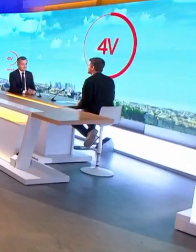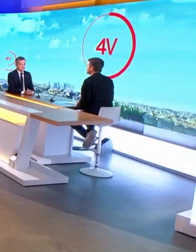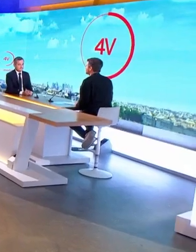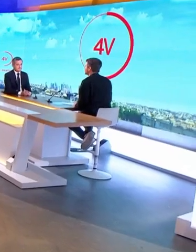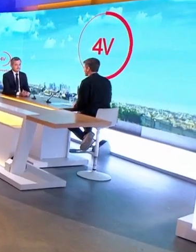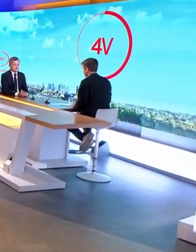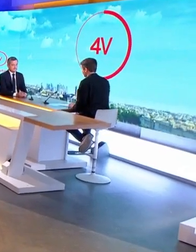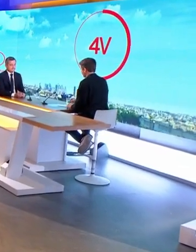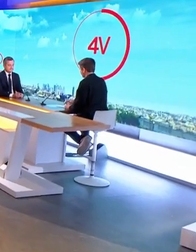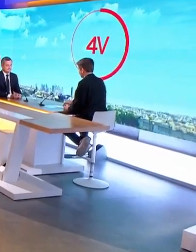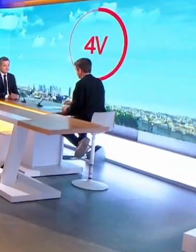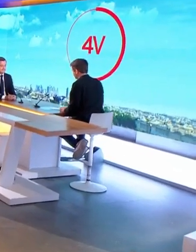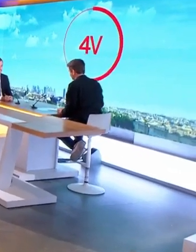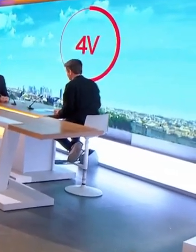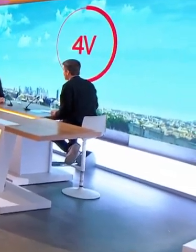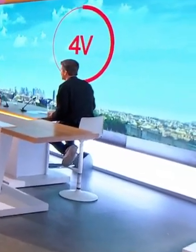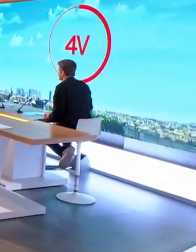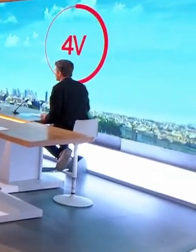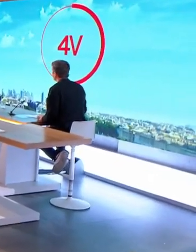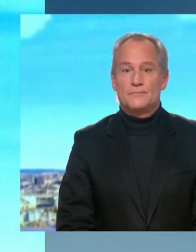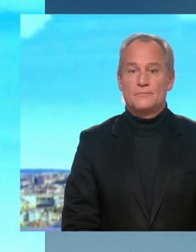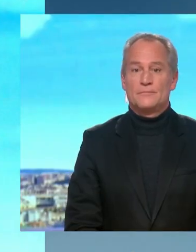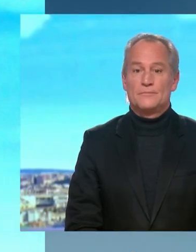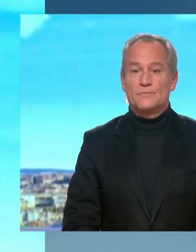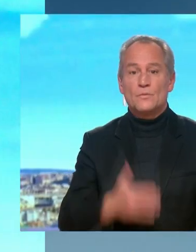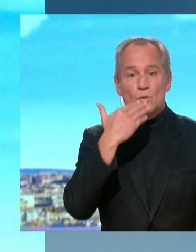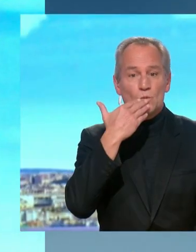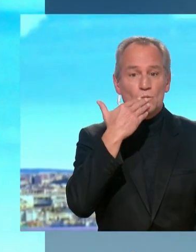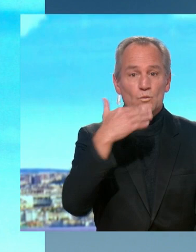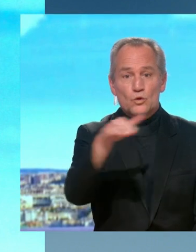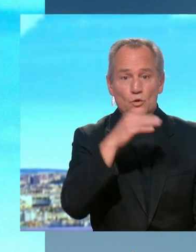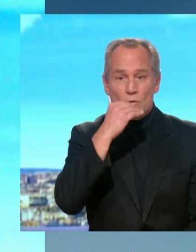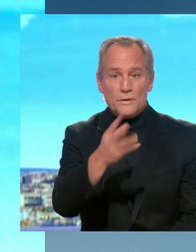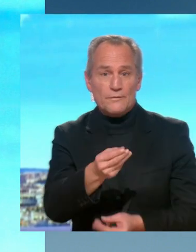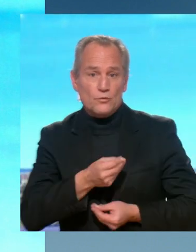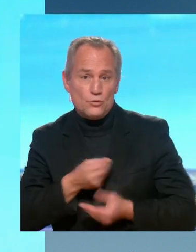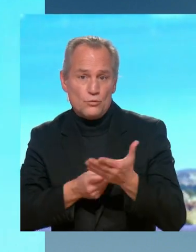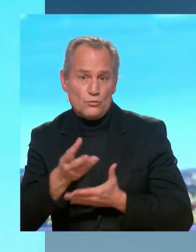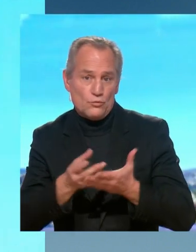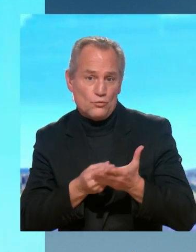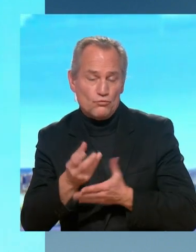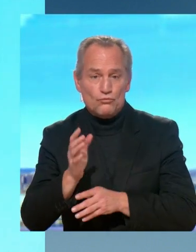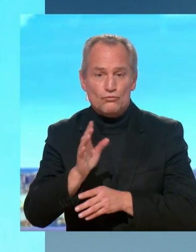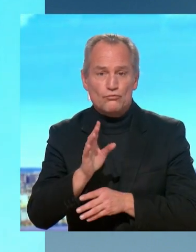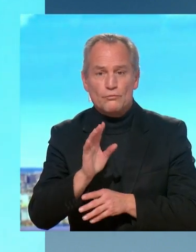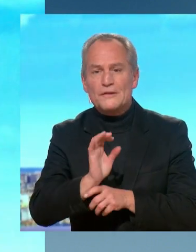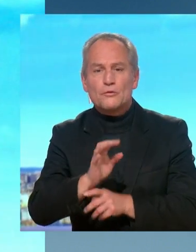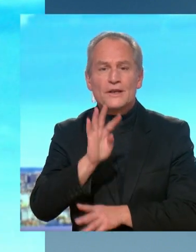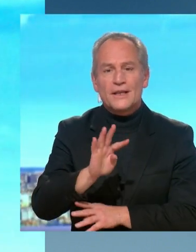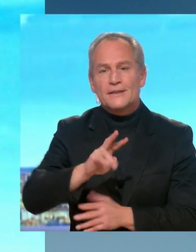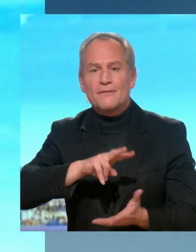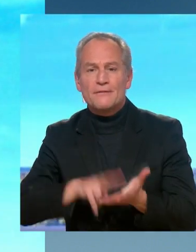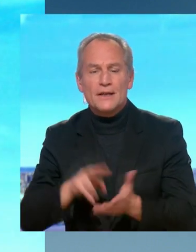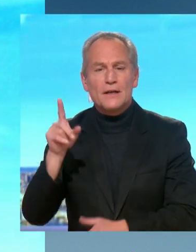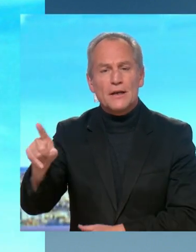– Bonjour et bienvenue dans les 4V, Gérald Darmanin. Bonjour. – Le garde des Sceaux, Éric Dupond-Moretti, a donc été